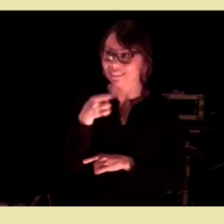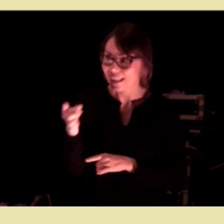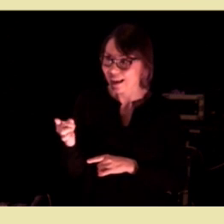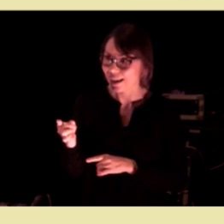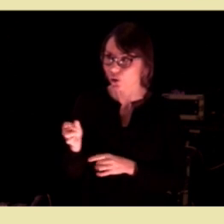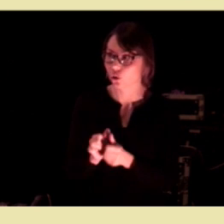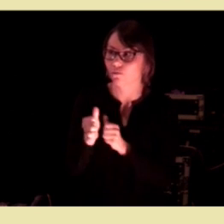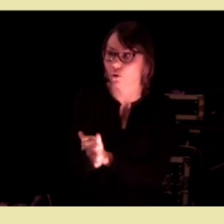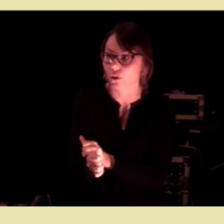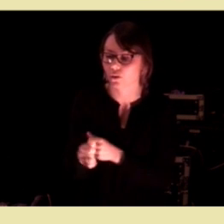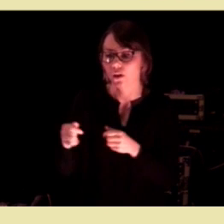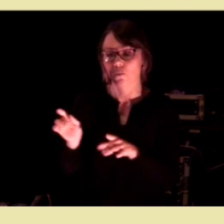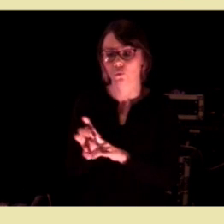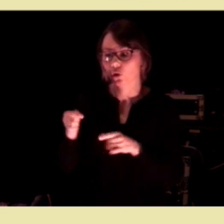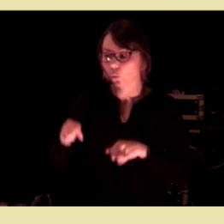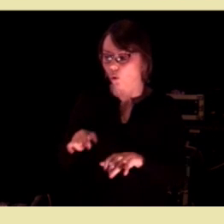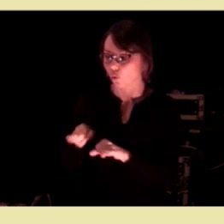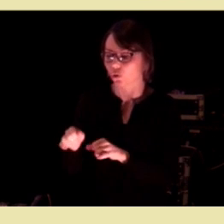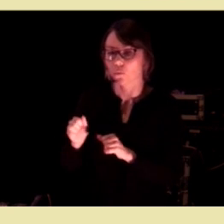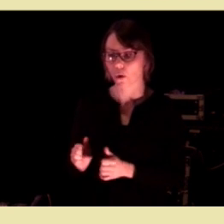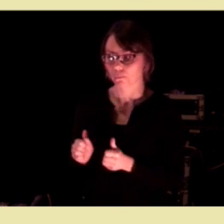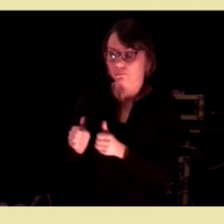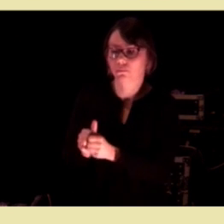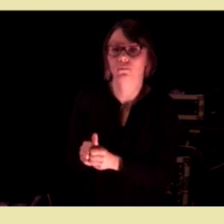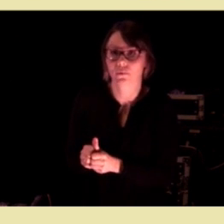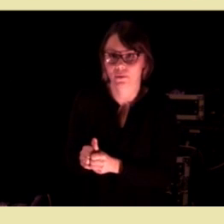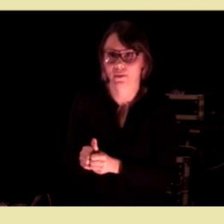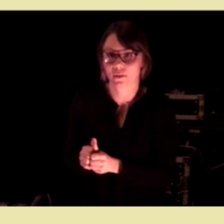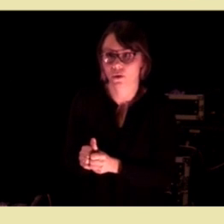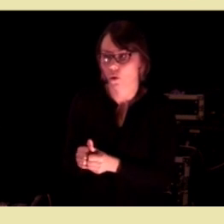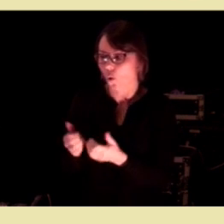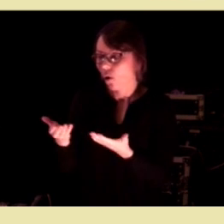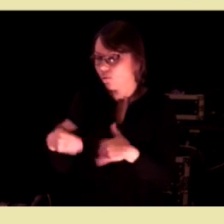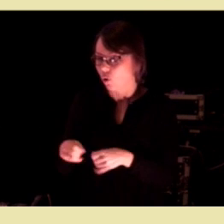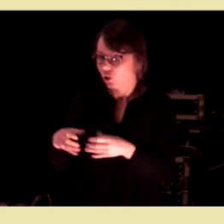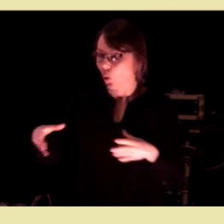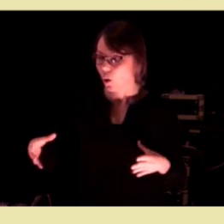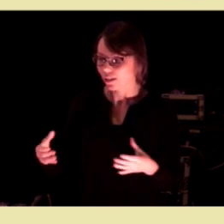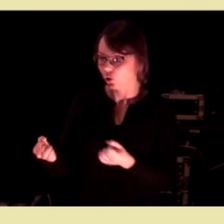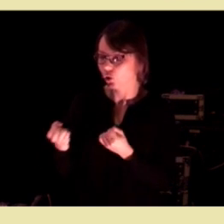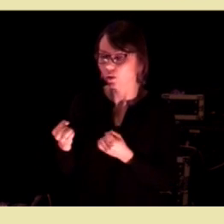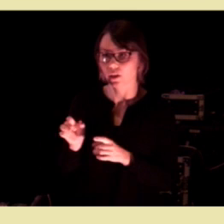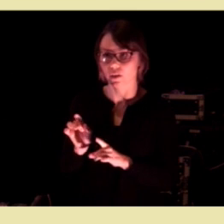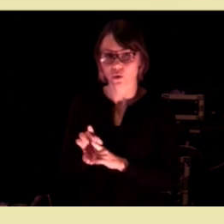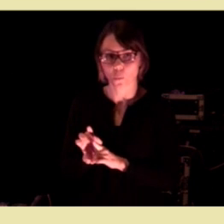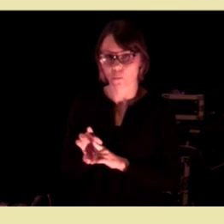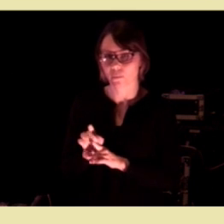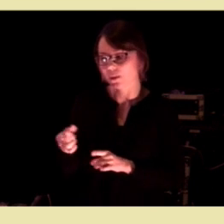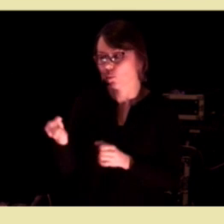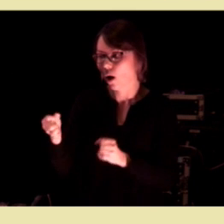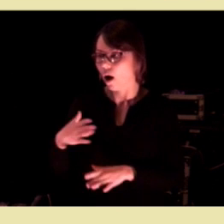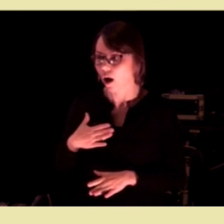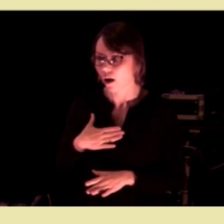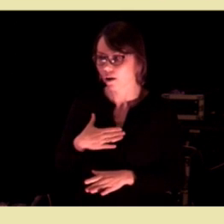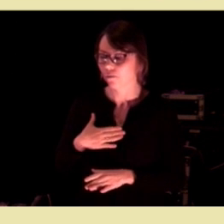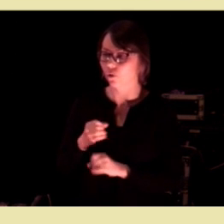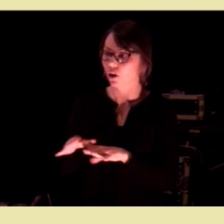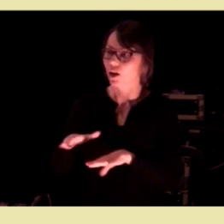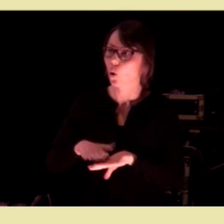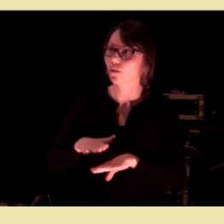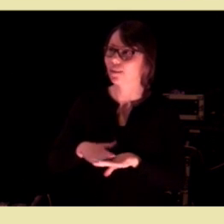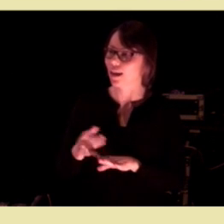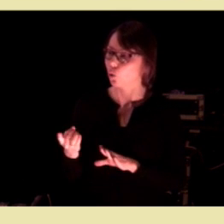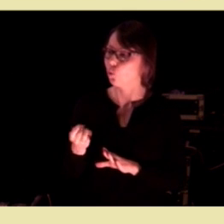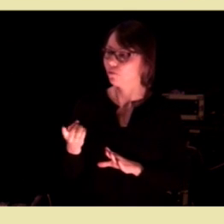gått foran. Nå må kommunene komme etter å få den størrelse og styrke som skal til for å kunne håndtere